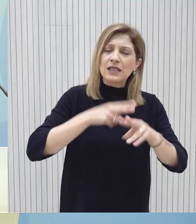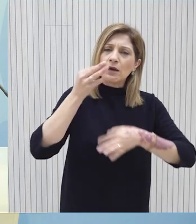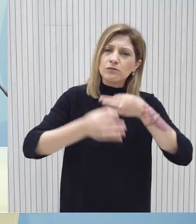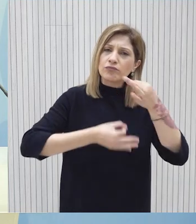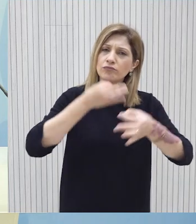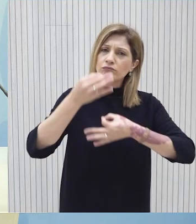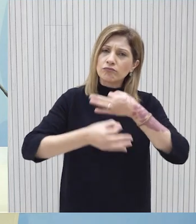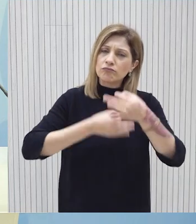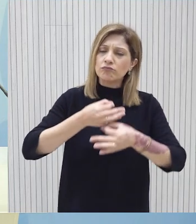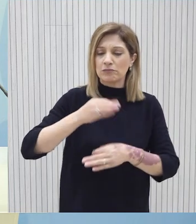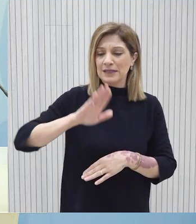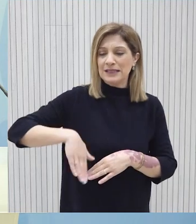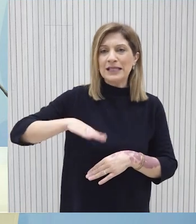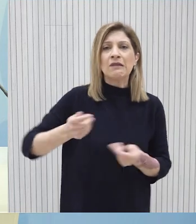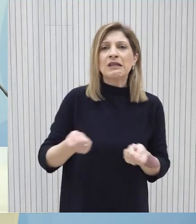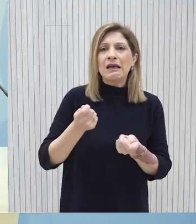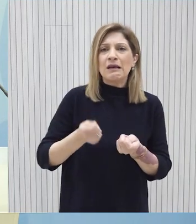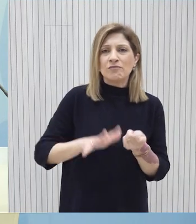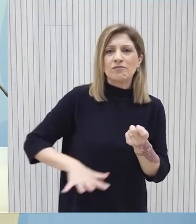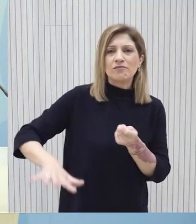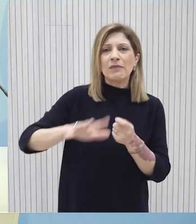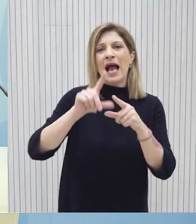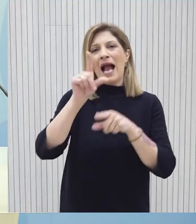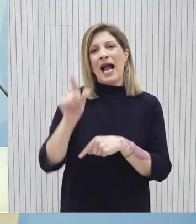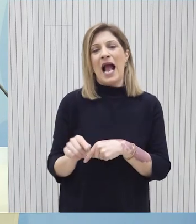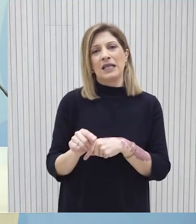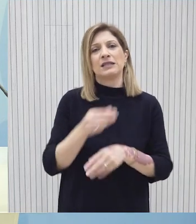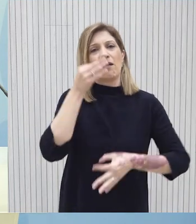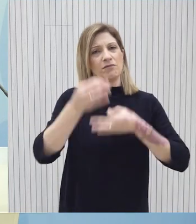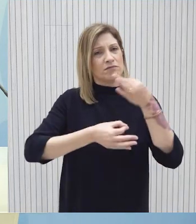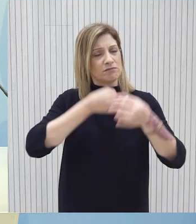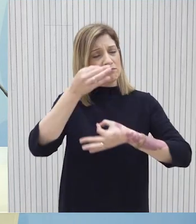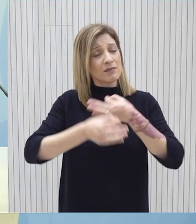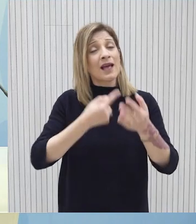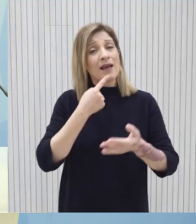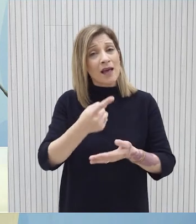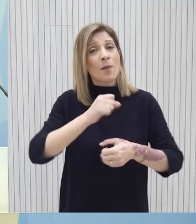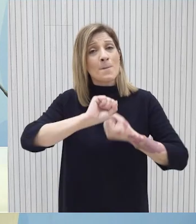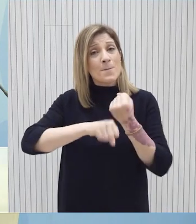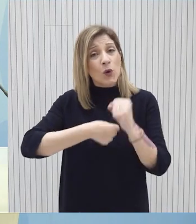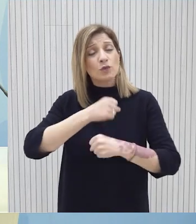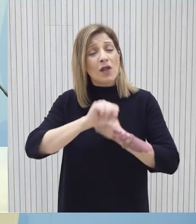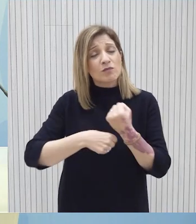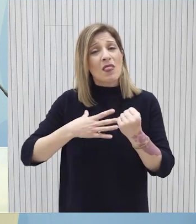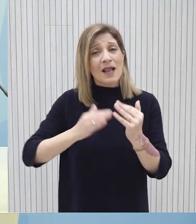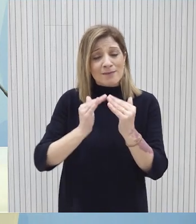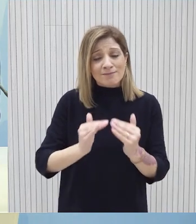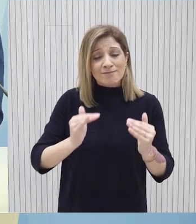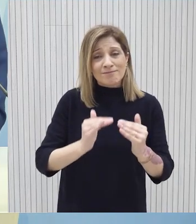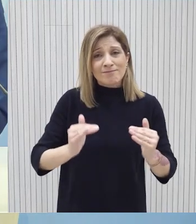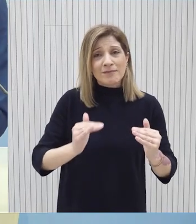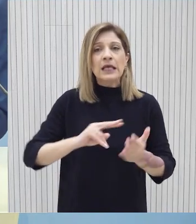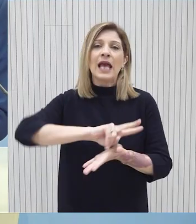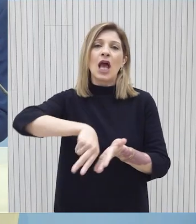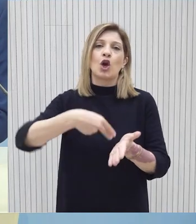εξελίσσεται και ειδικά τις τελευταίες εξελίξεις στην περιοχή της Γάζας και αναφέρθηκε στις προσπάθειες εκτόνωσης της κρίσης και τον